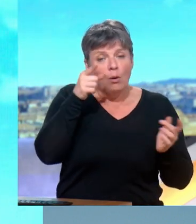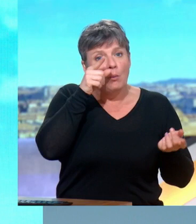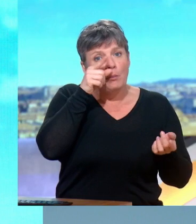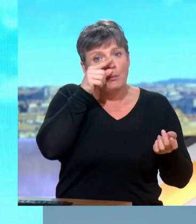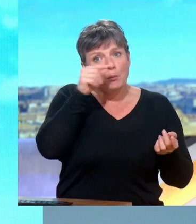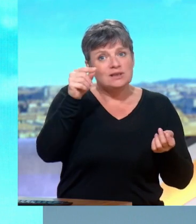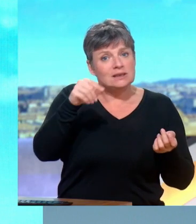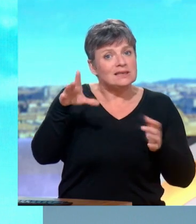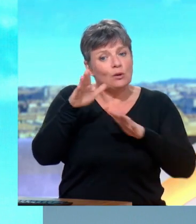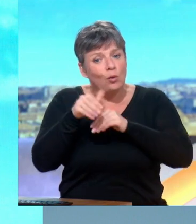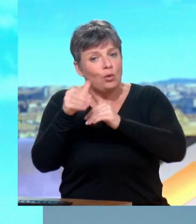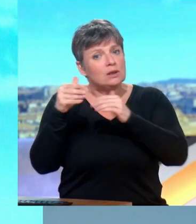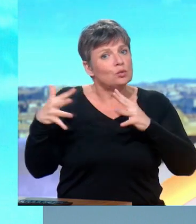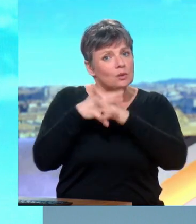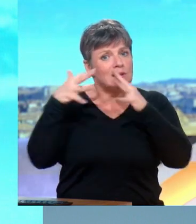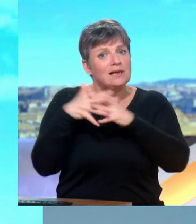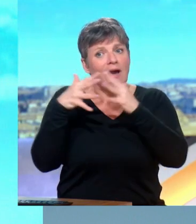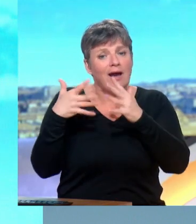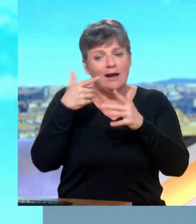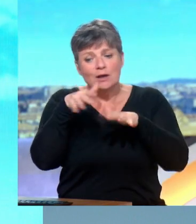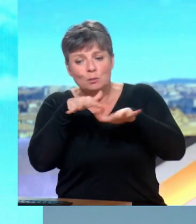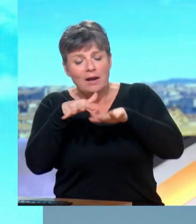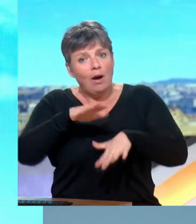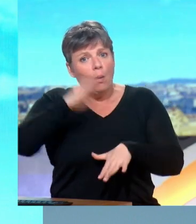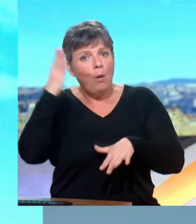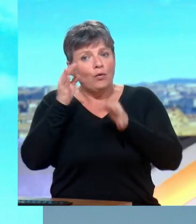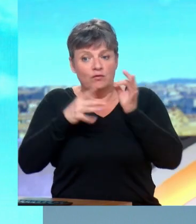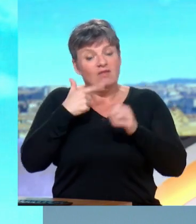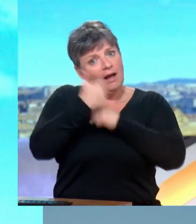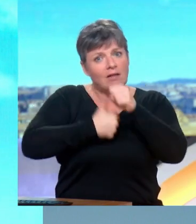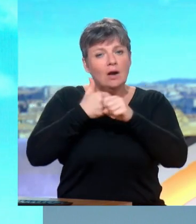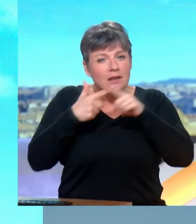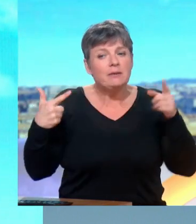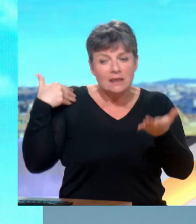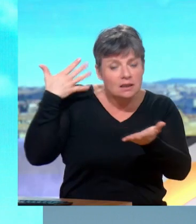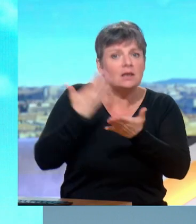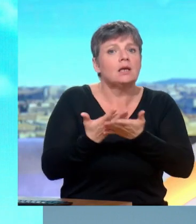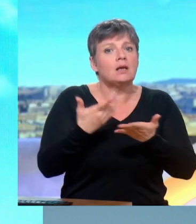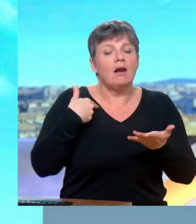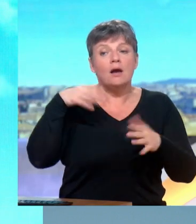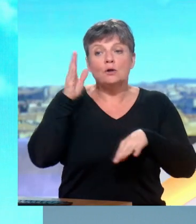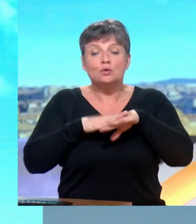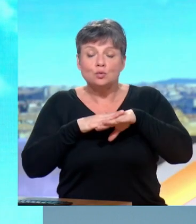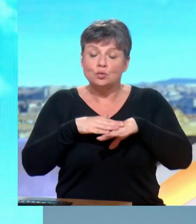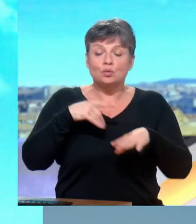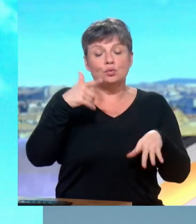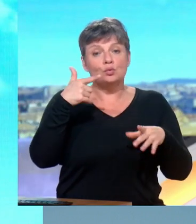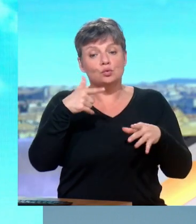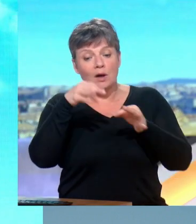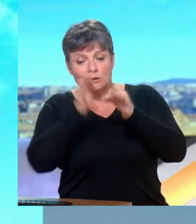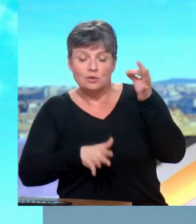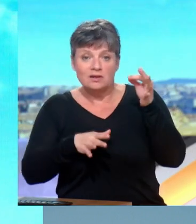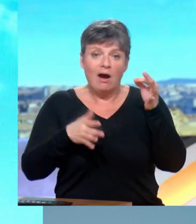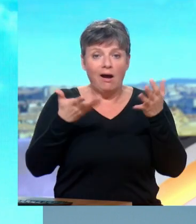continuer cette guerre qui a débuté, il faut le rappeler maintenant, il y a plus d'un an et demi et qui n'a, du point de vue de la Russie, pas abouti aux